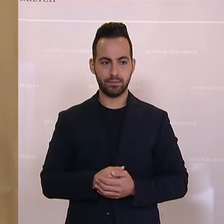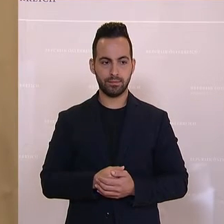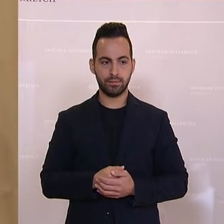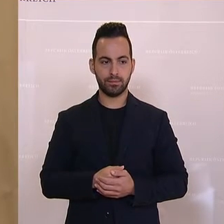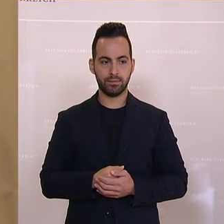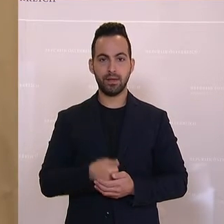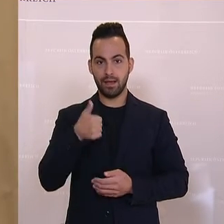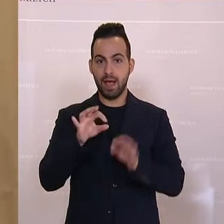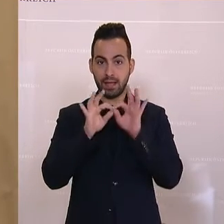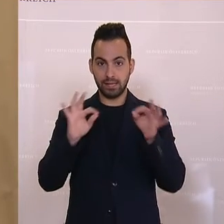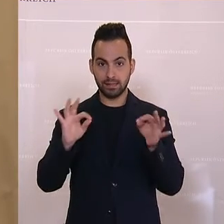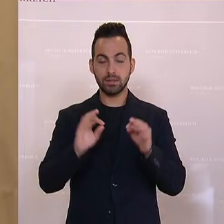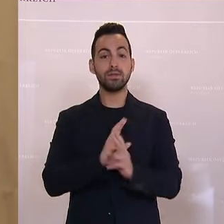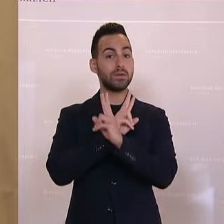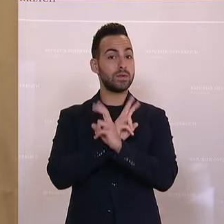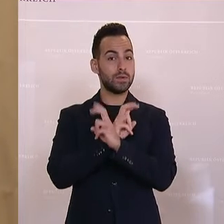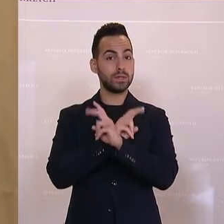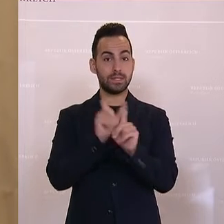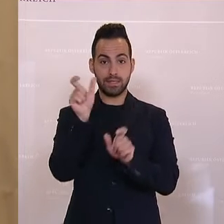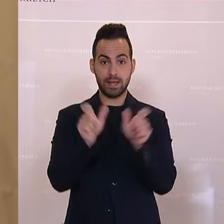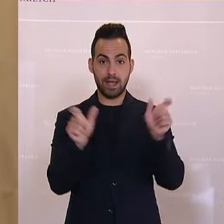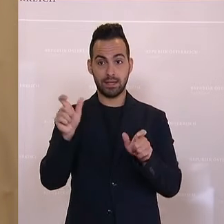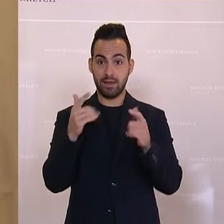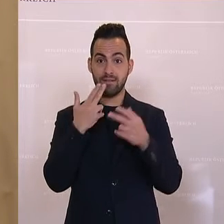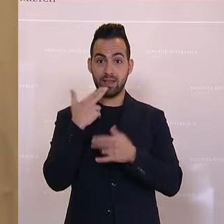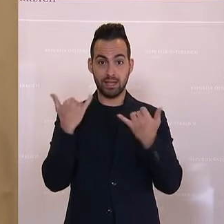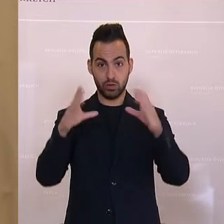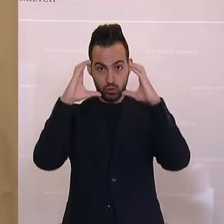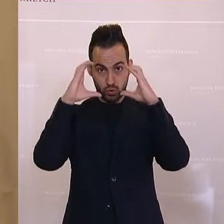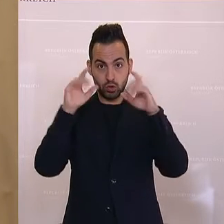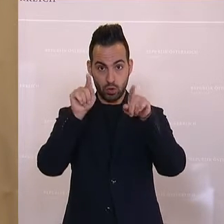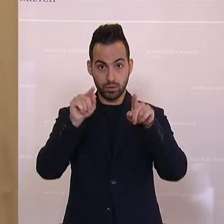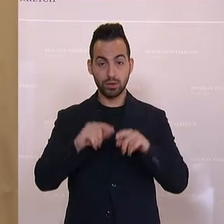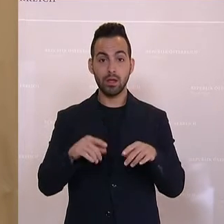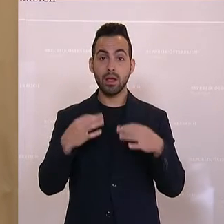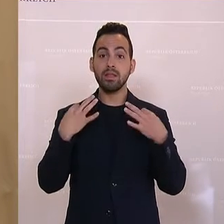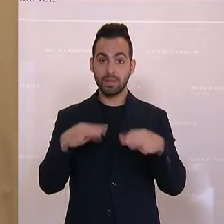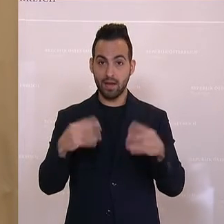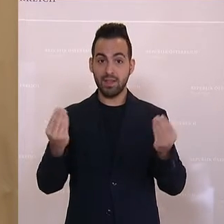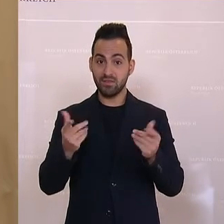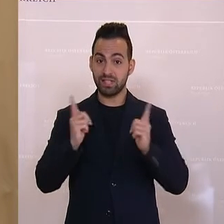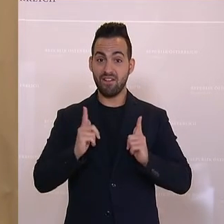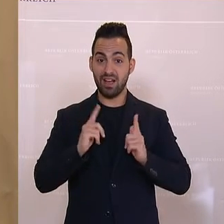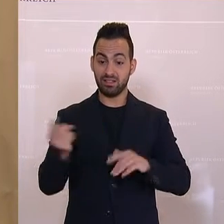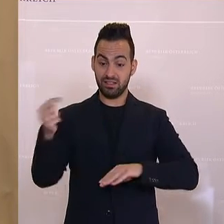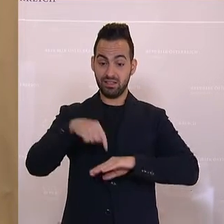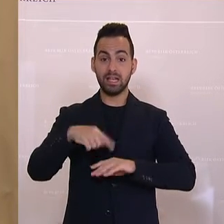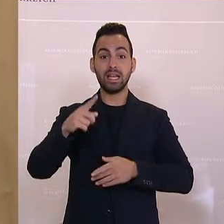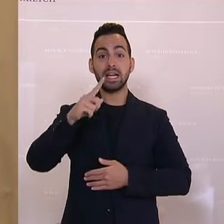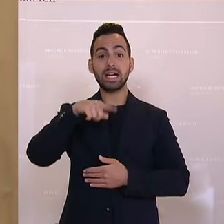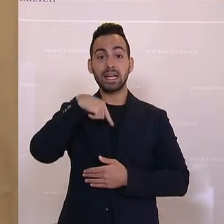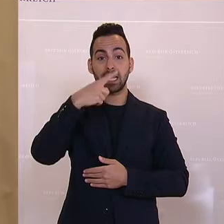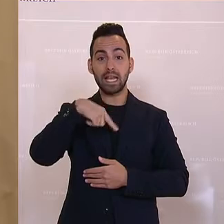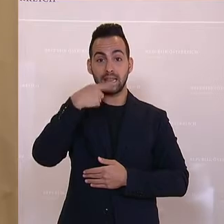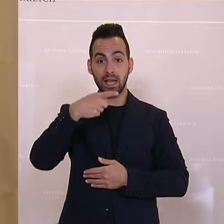Rede bei Einsatz. Die Österreicher und Österreicher, wenn sie zuschauen, dürfen sich etwas erwarten, wenn hier auch das Rednerpult